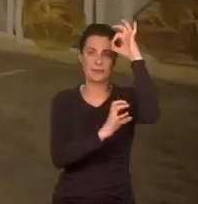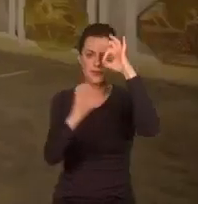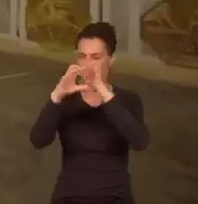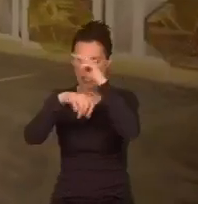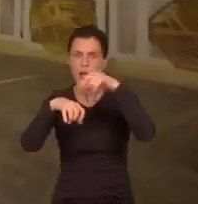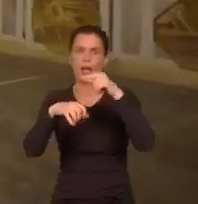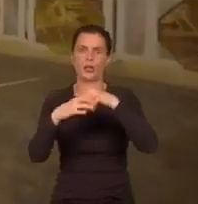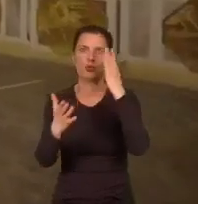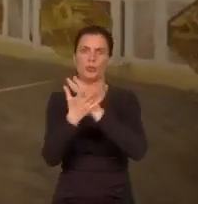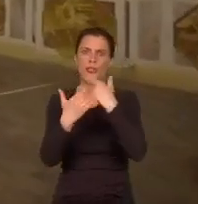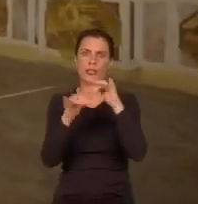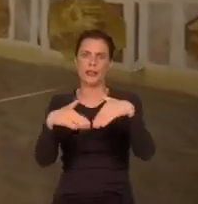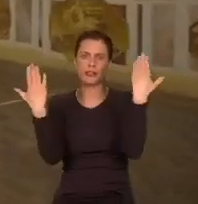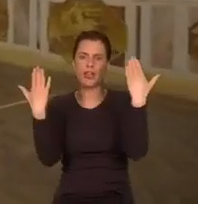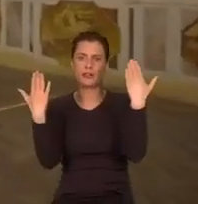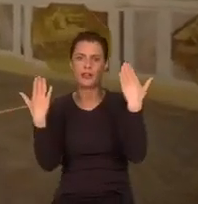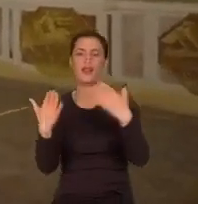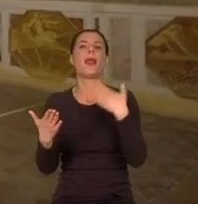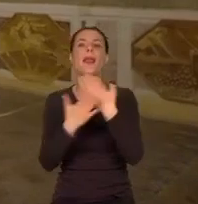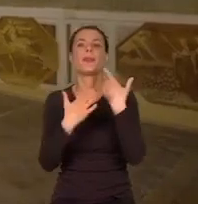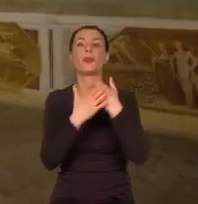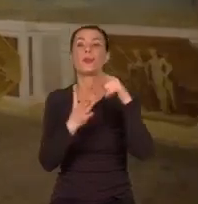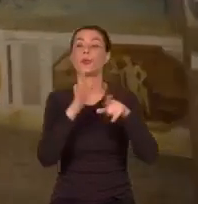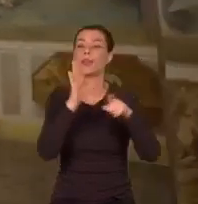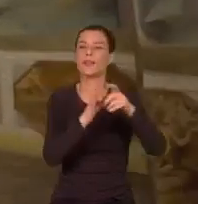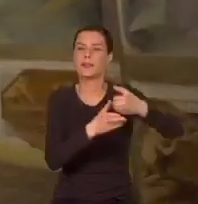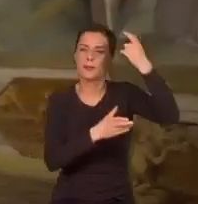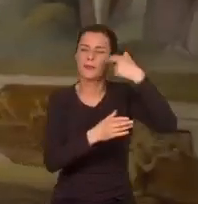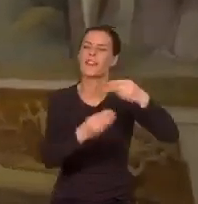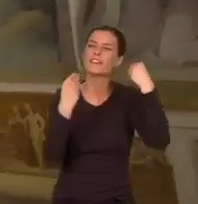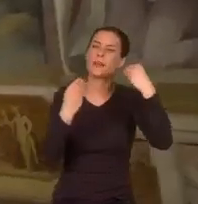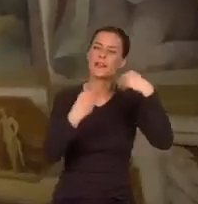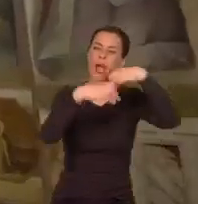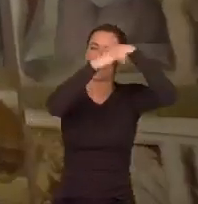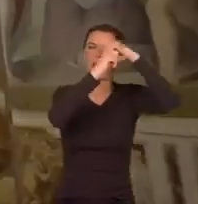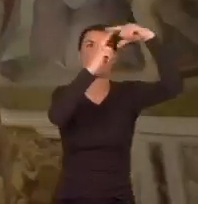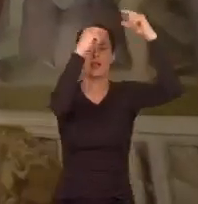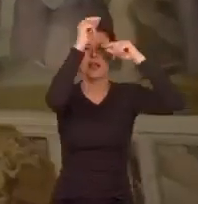Sala na drugim piętrze skrywa przyrząd zaprojektowany przez wybitnego astronoma Ignacja Dantiego.